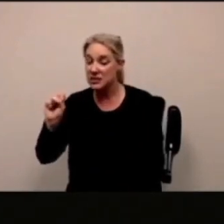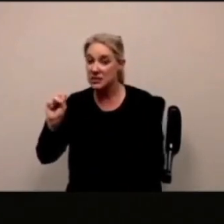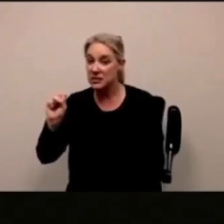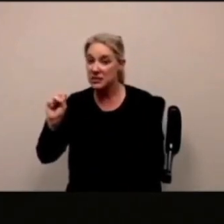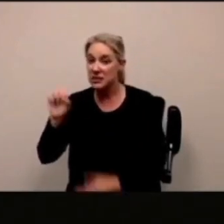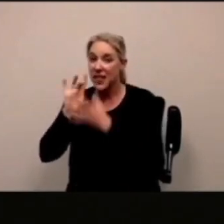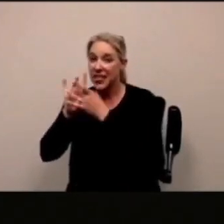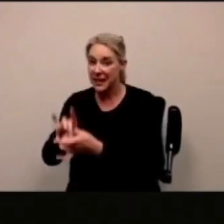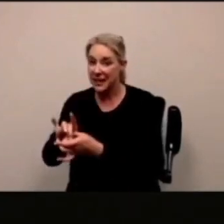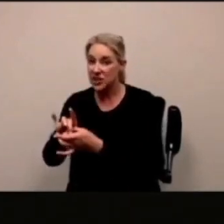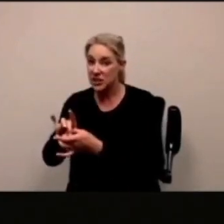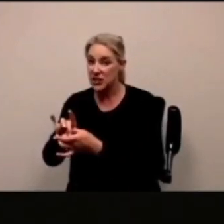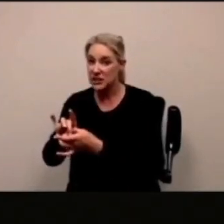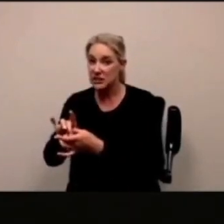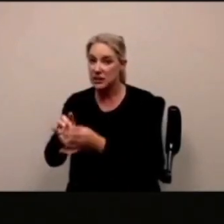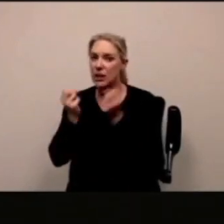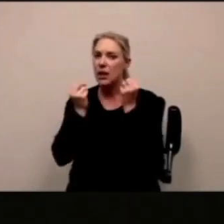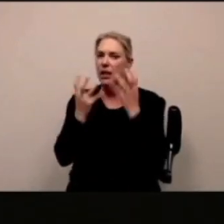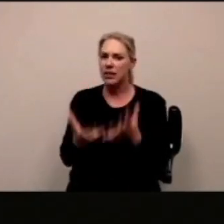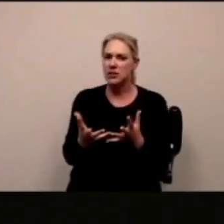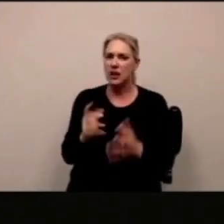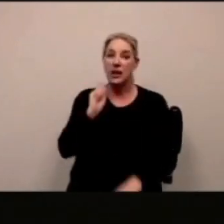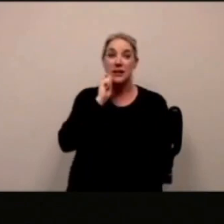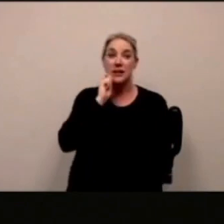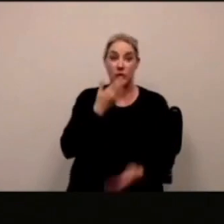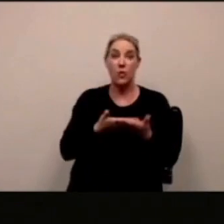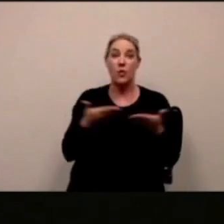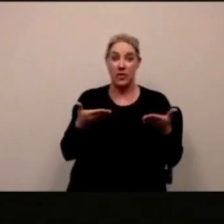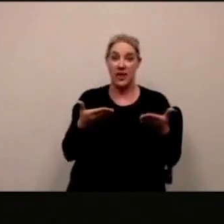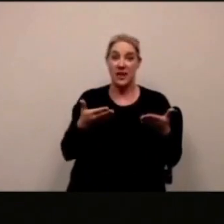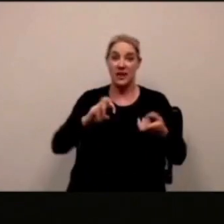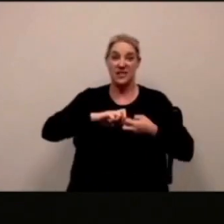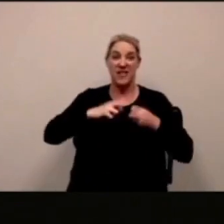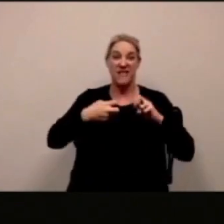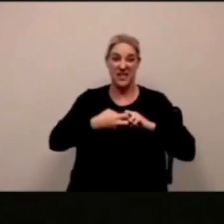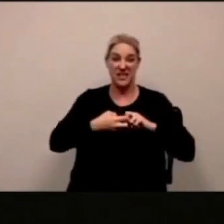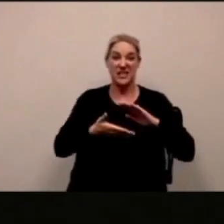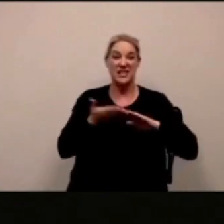qualcuno sta chiedendo con rispetto alla relazione connessione